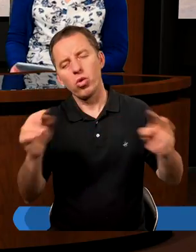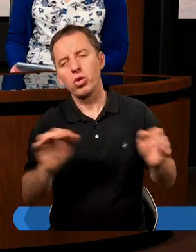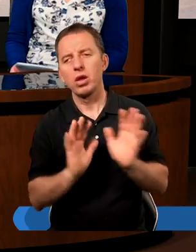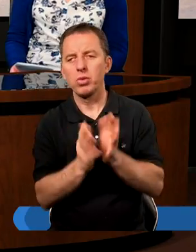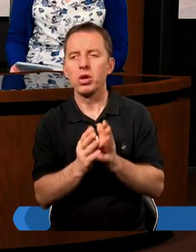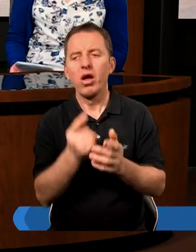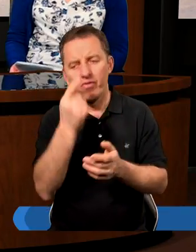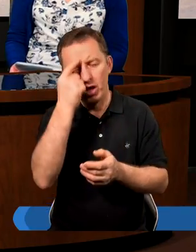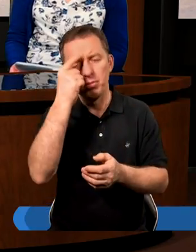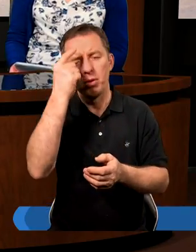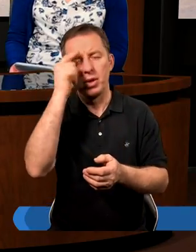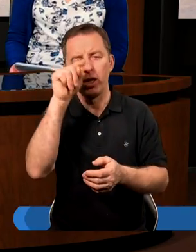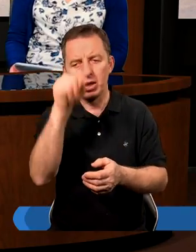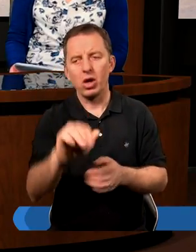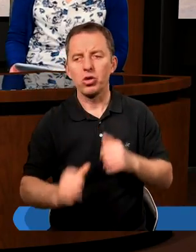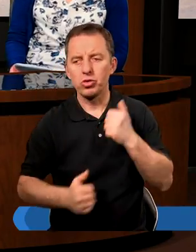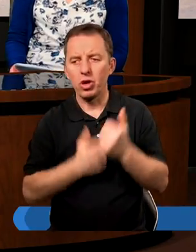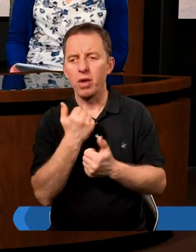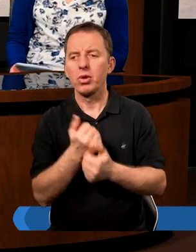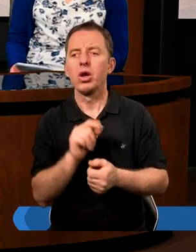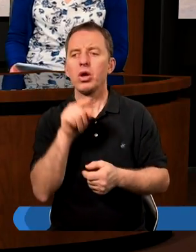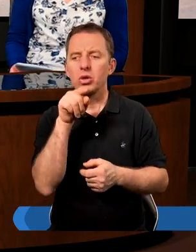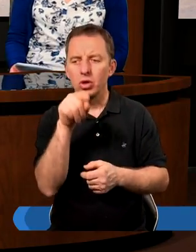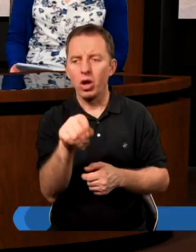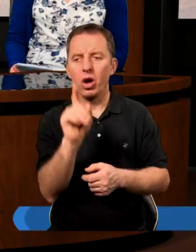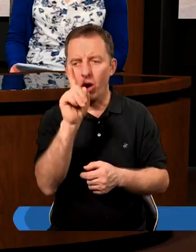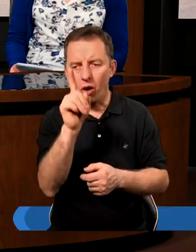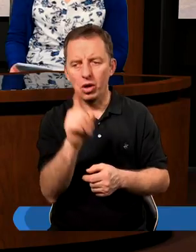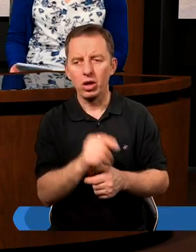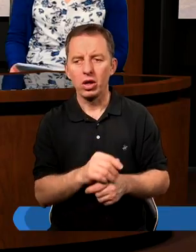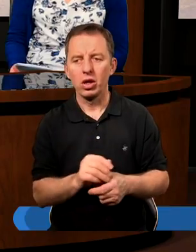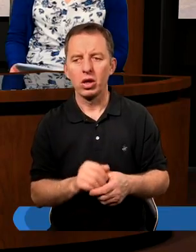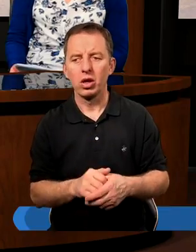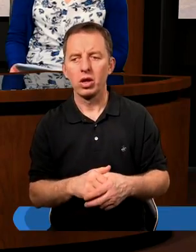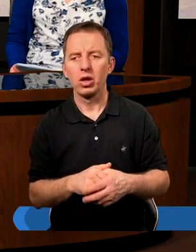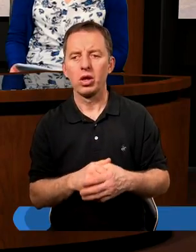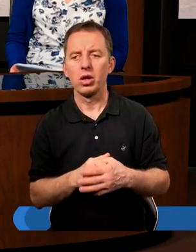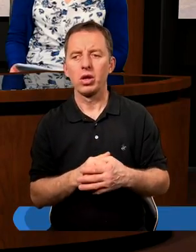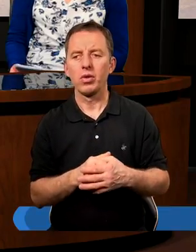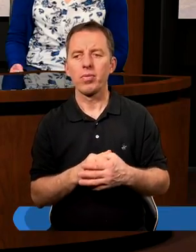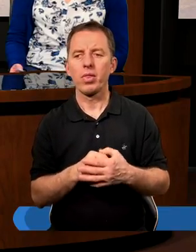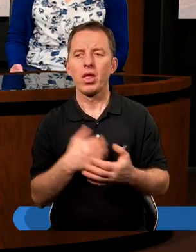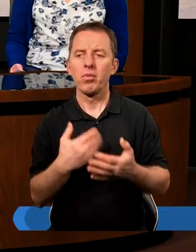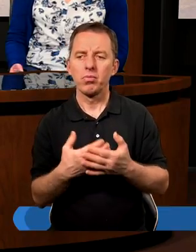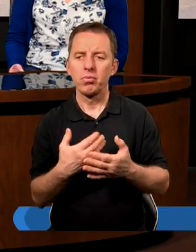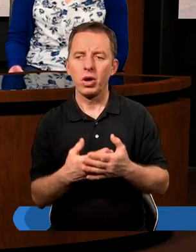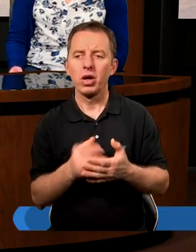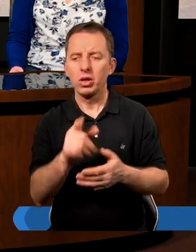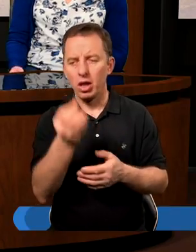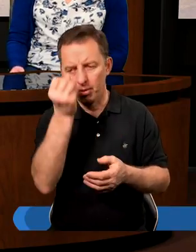sposoby dopomina się właśnie tego, żeby dostrzec, że to jest On i to jest też chyba jeden z zapytów tej